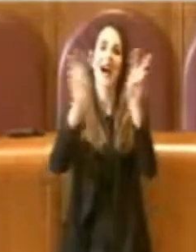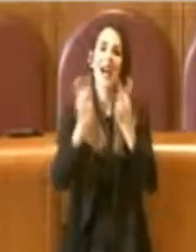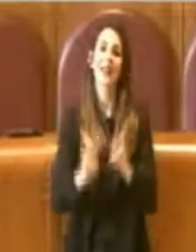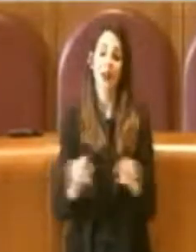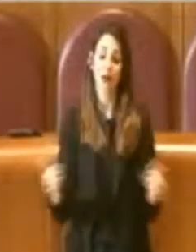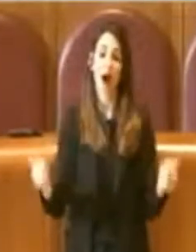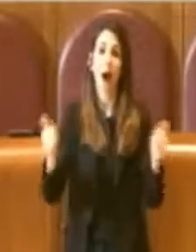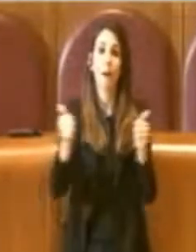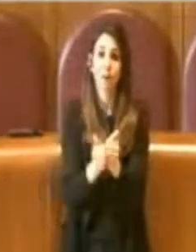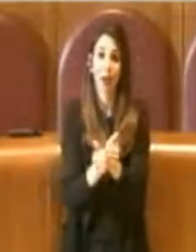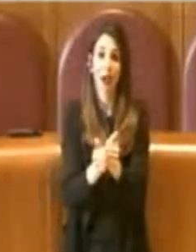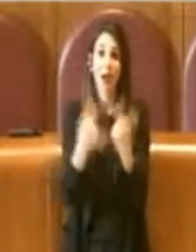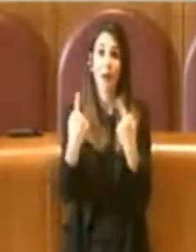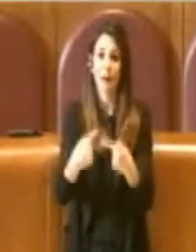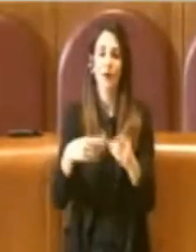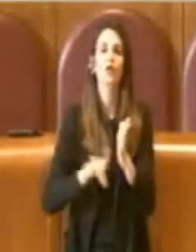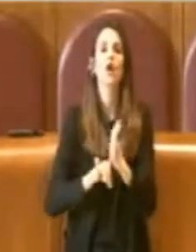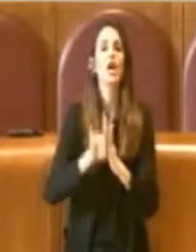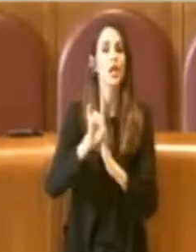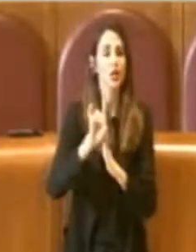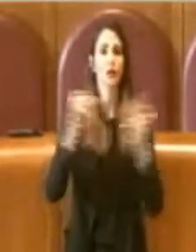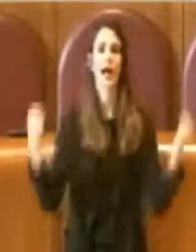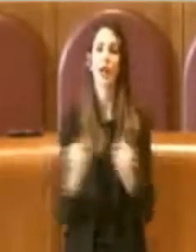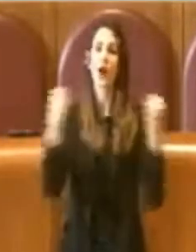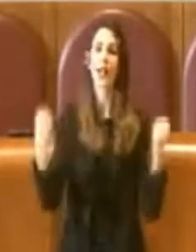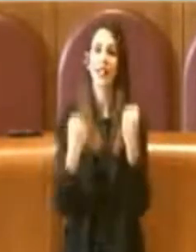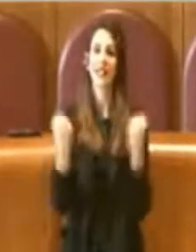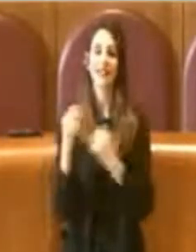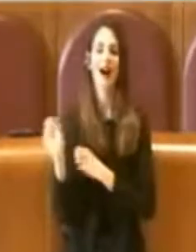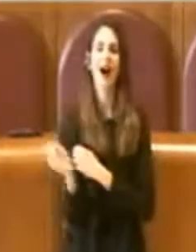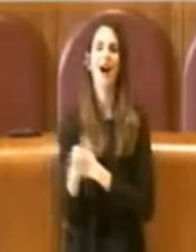accelerare e dare priorità proprio a questo tipo di interventi. Grazie.